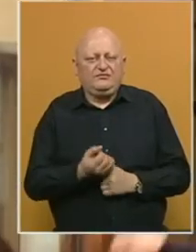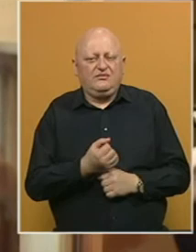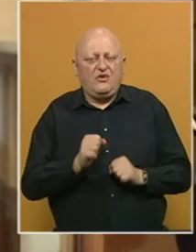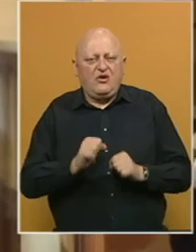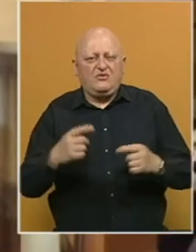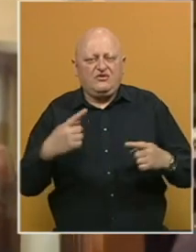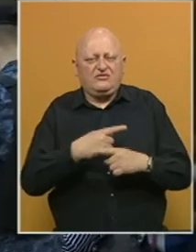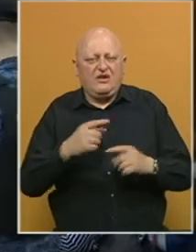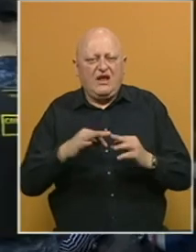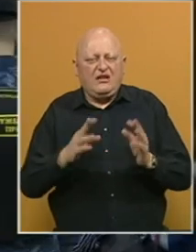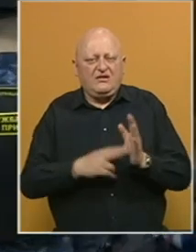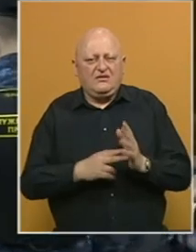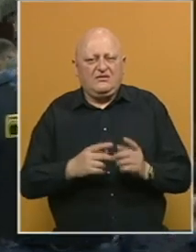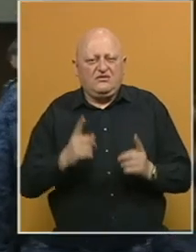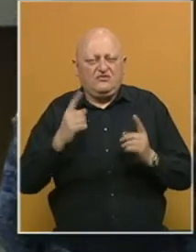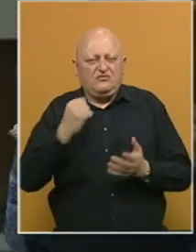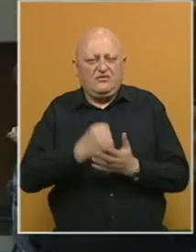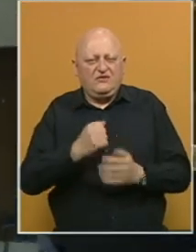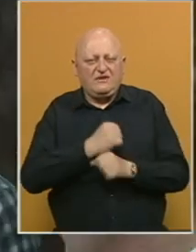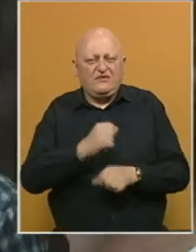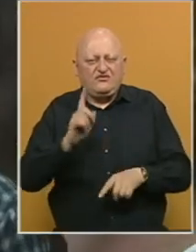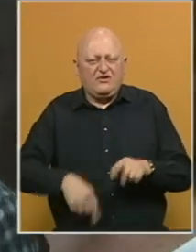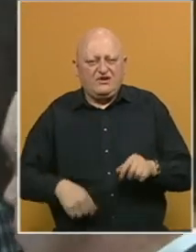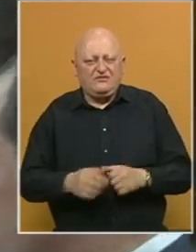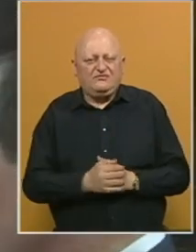žalba Alekseja Navaljnom. Sud potvrdio zatvorsku kaznu.